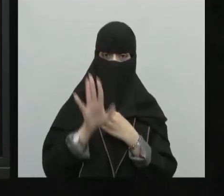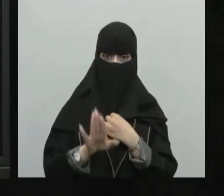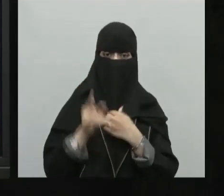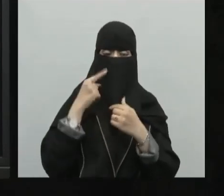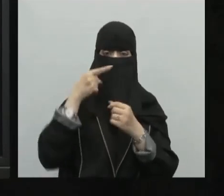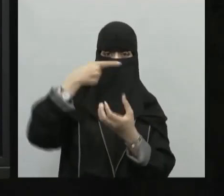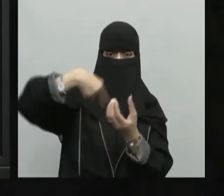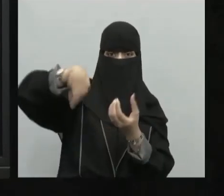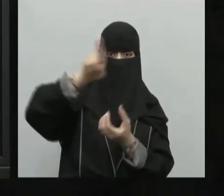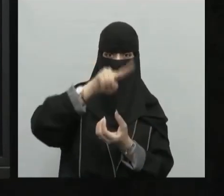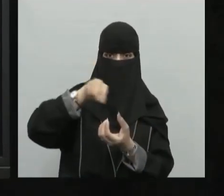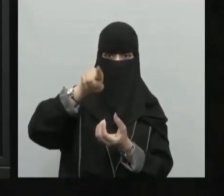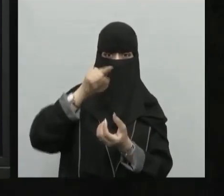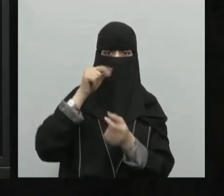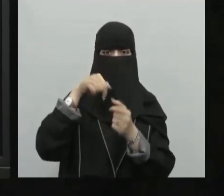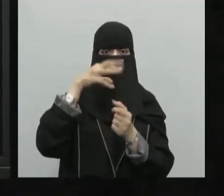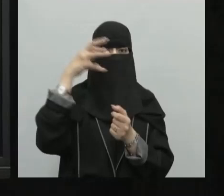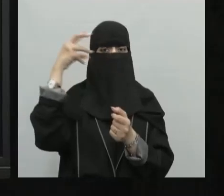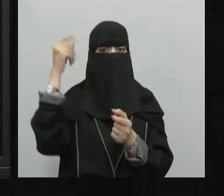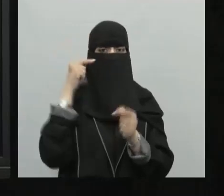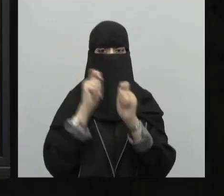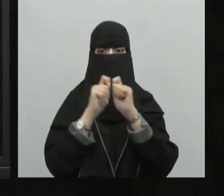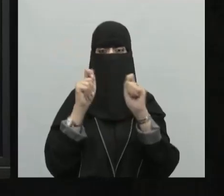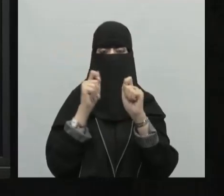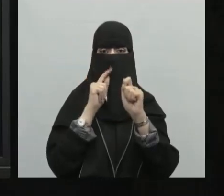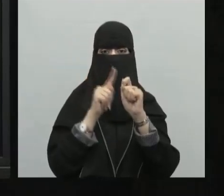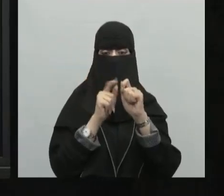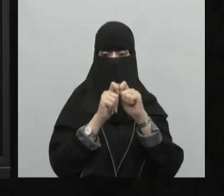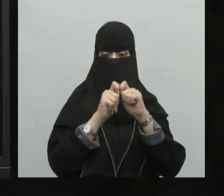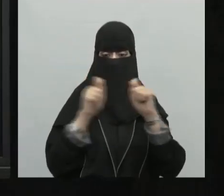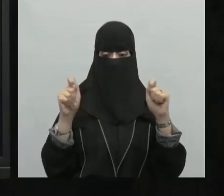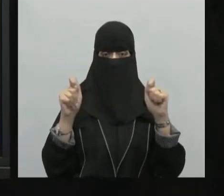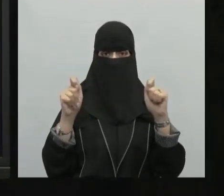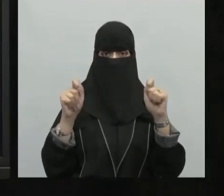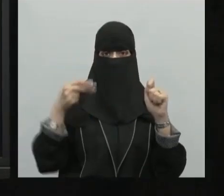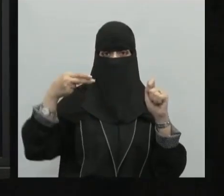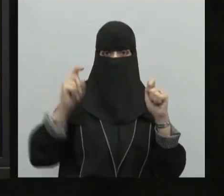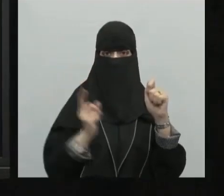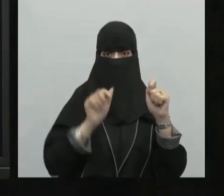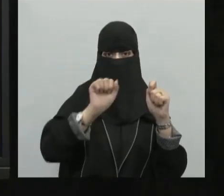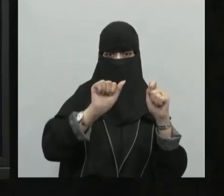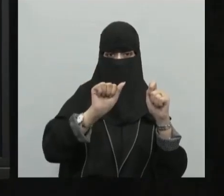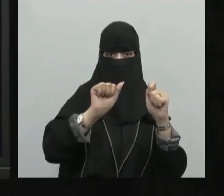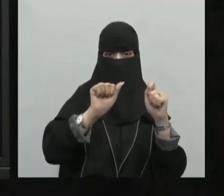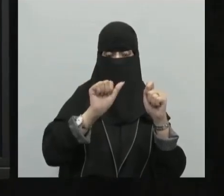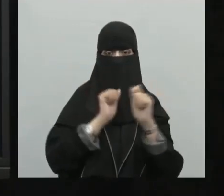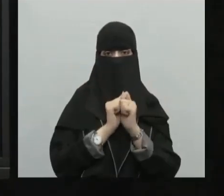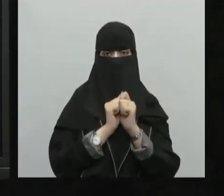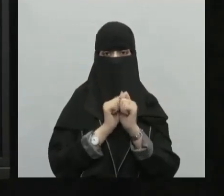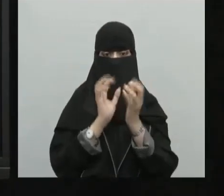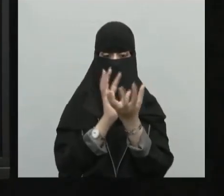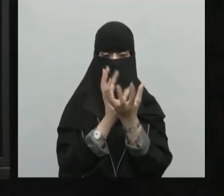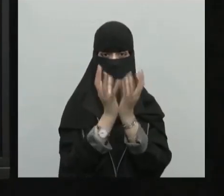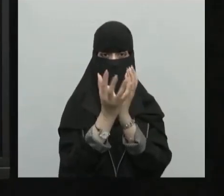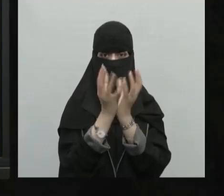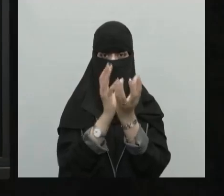دوائر وهمية عرضية ما معنى عرضية؟ تأتي على عرض الكرة الأرضية